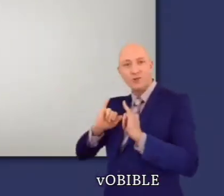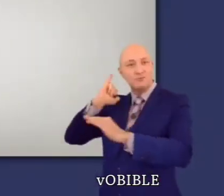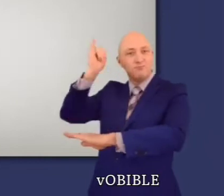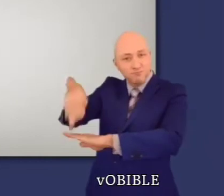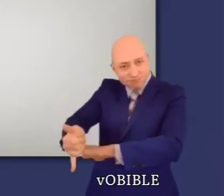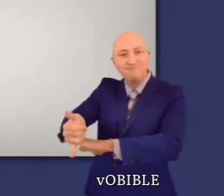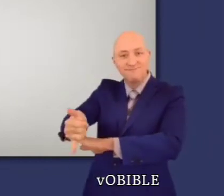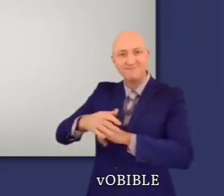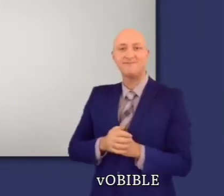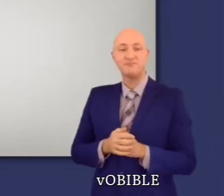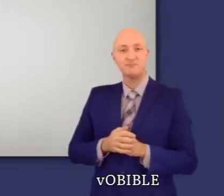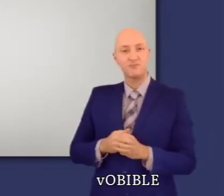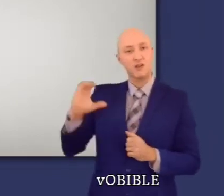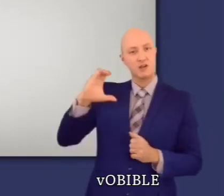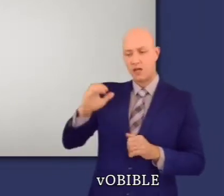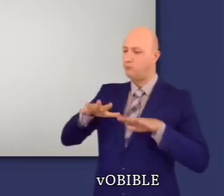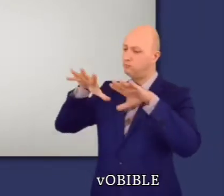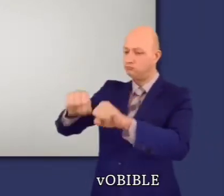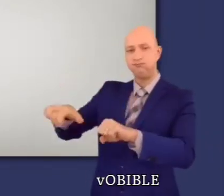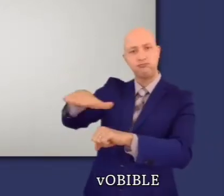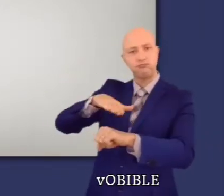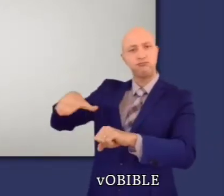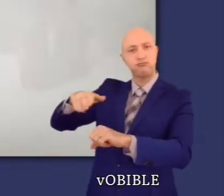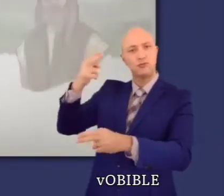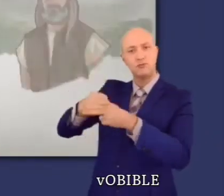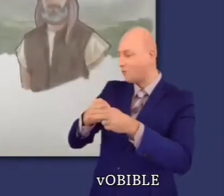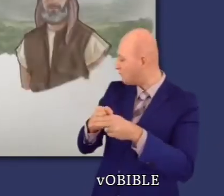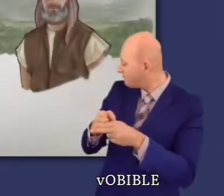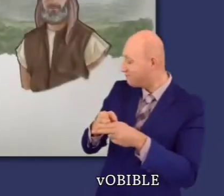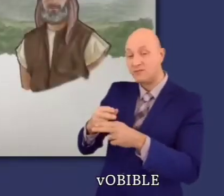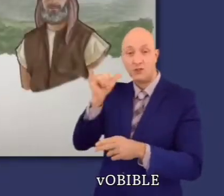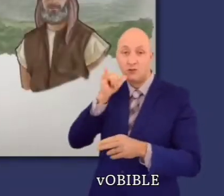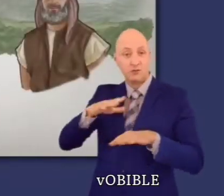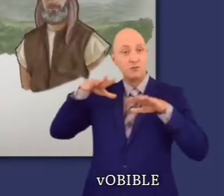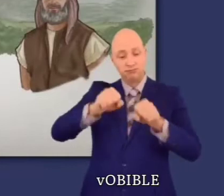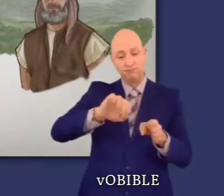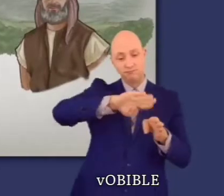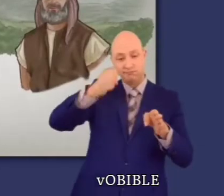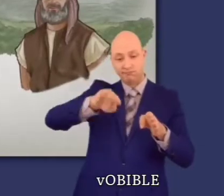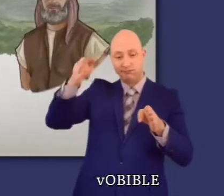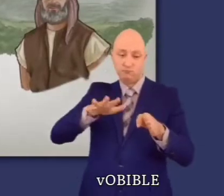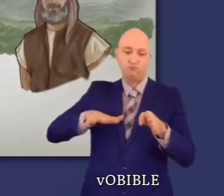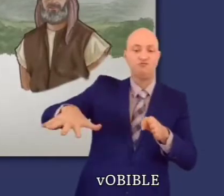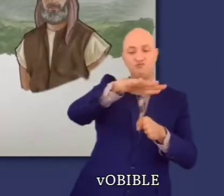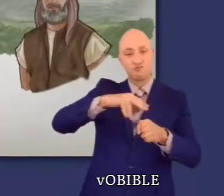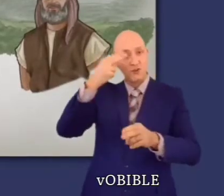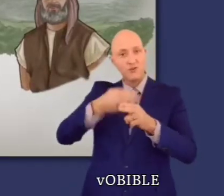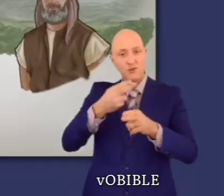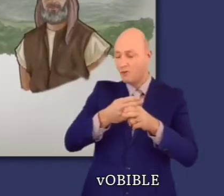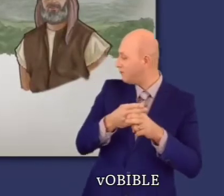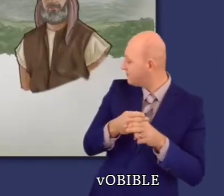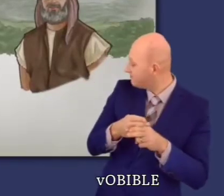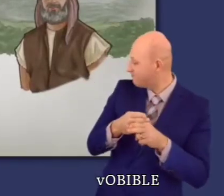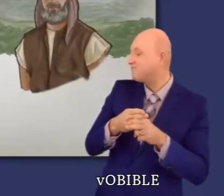Caleb a hérité de la campagne et des villages à proximité d'Hébron. Quant à l'héritage de Josué, il se trouvait dans la région montagneuse